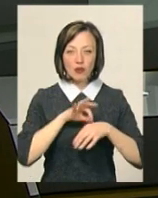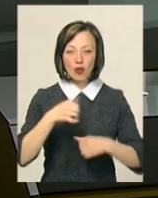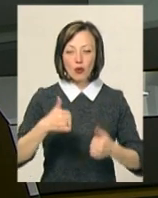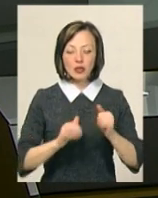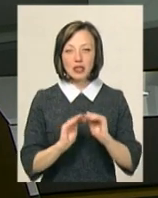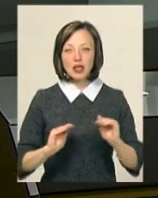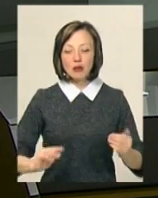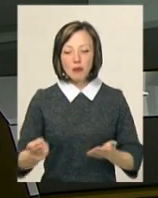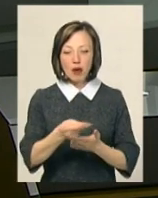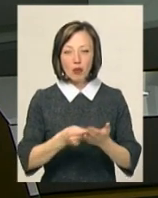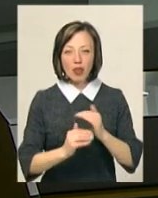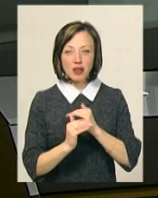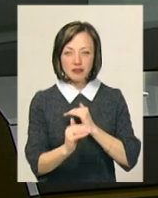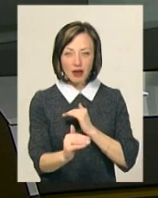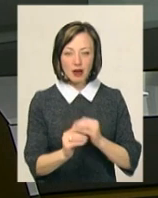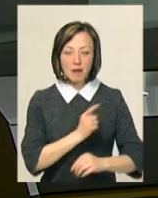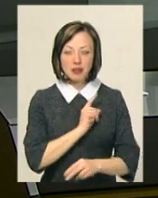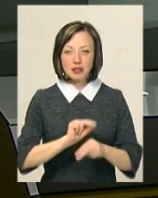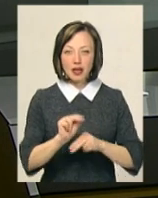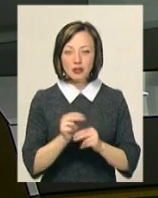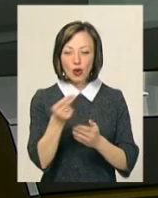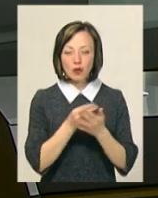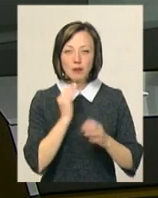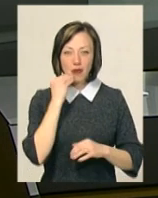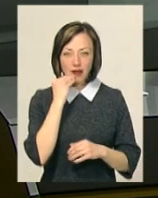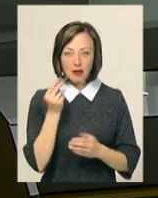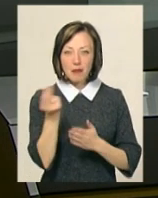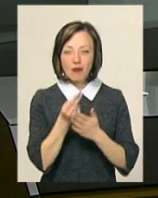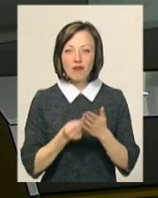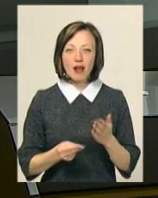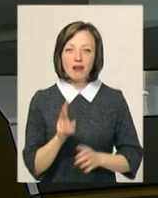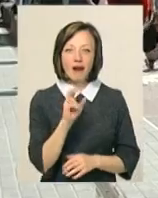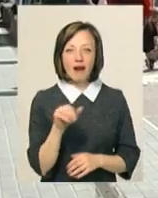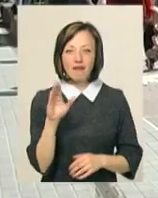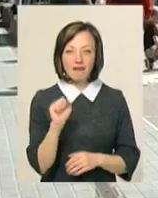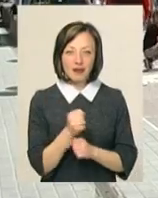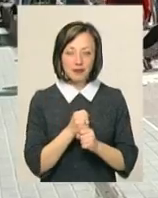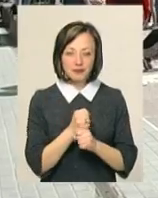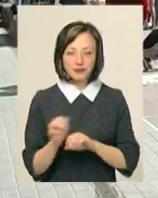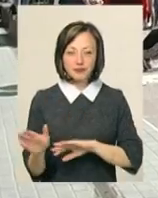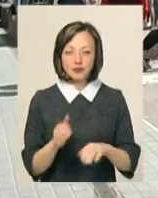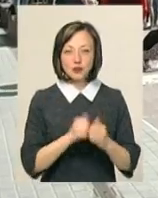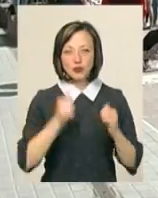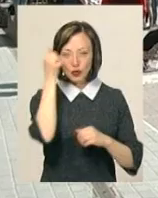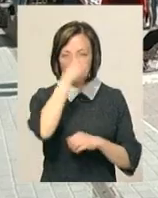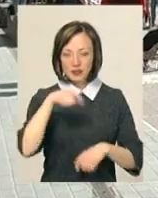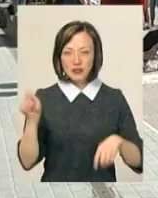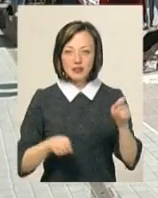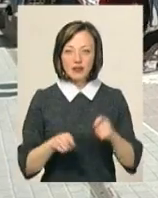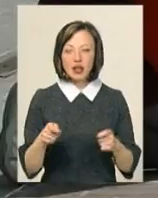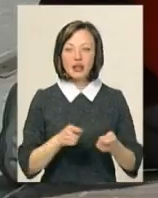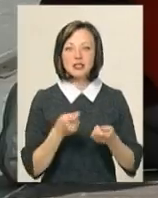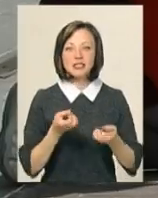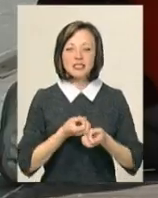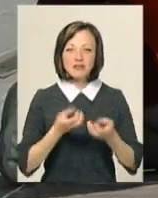дитячого малюнка на асфальті, майстер-класи з розпису пряників та малювання кавою. Щорічний екофестиваль «Свіжий вітер» у